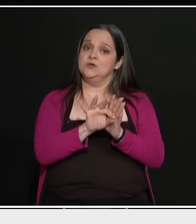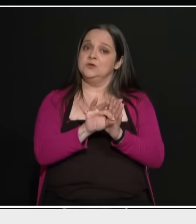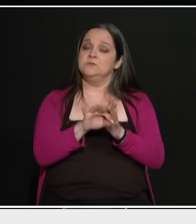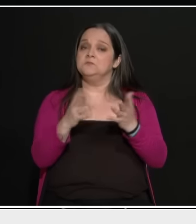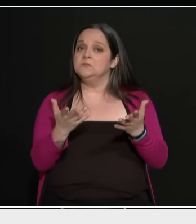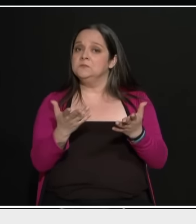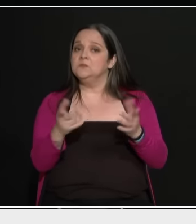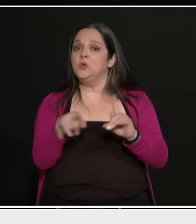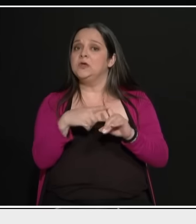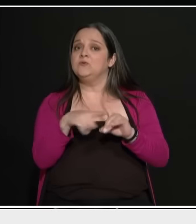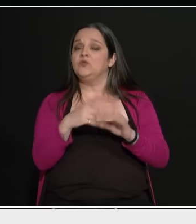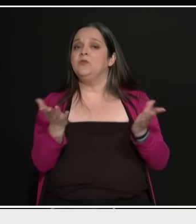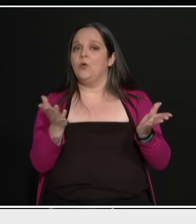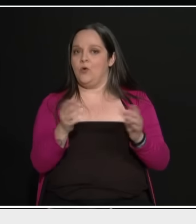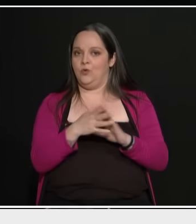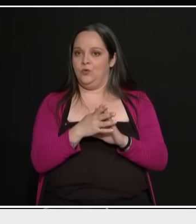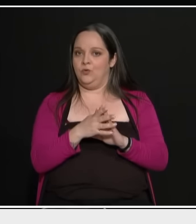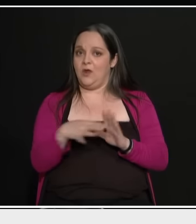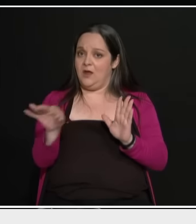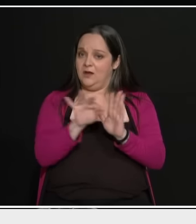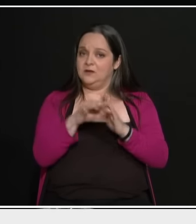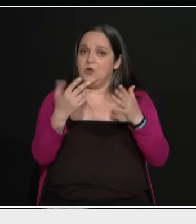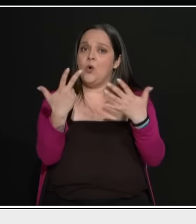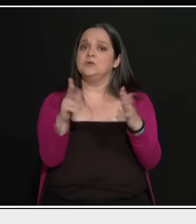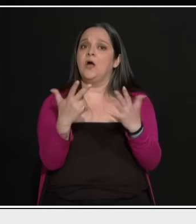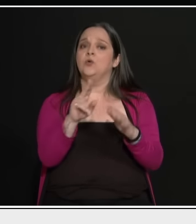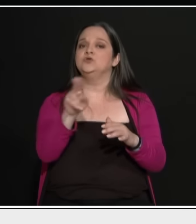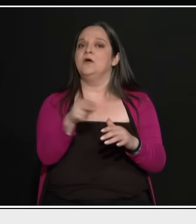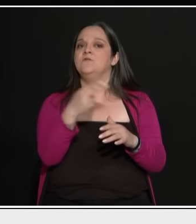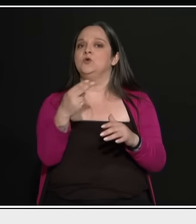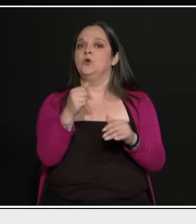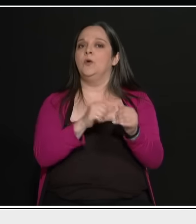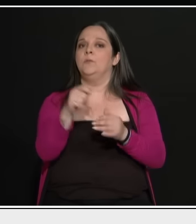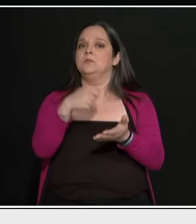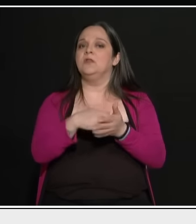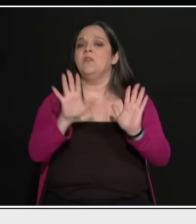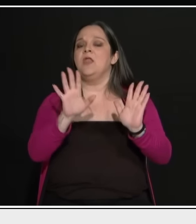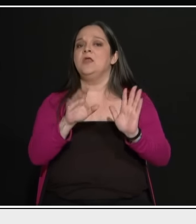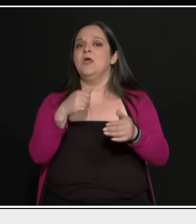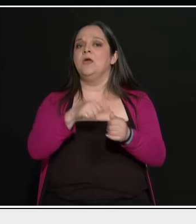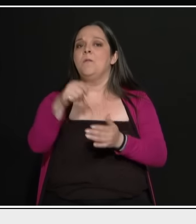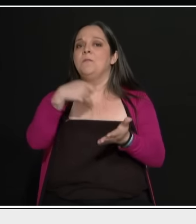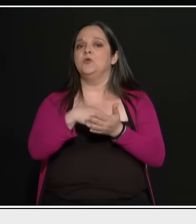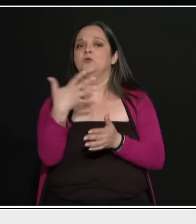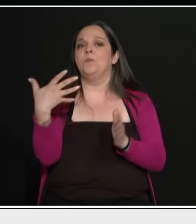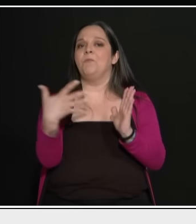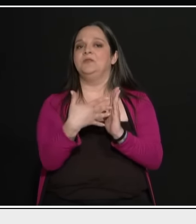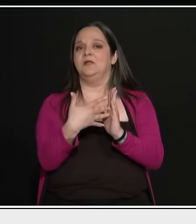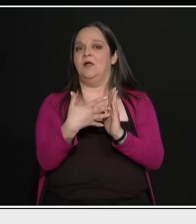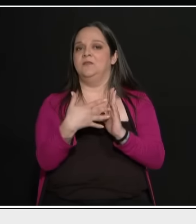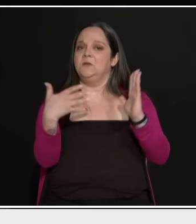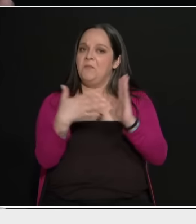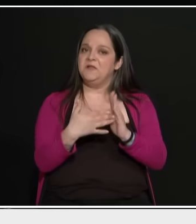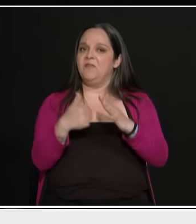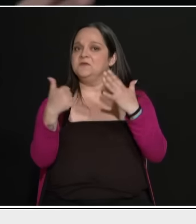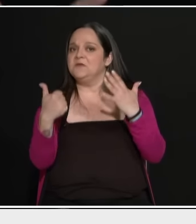ότι διορίζει. Αλλά διορίζει με 800 ευρώ. Δεν διορίζει με 5 χιλιάρικα. 5 χιλιάρικα και 6